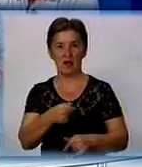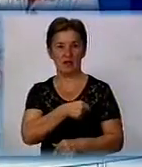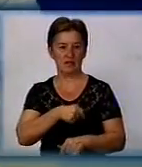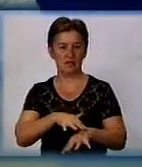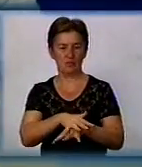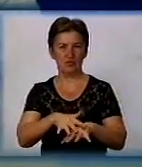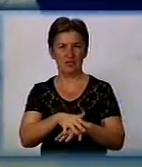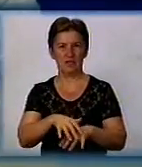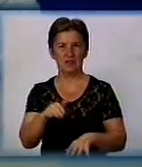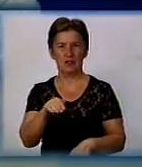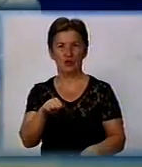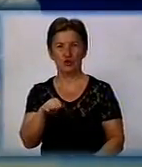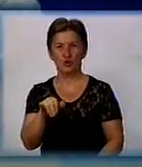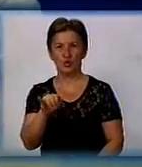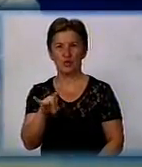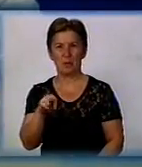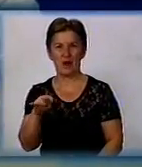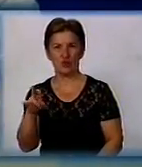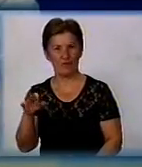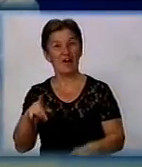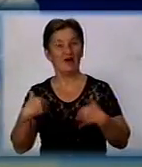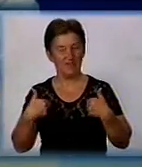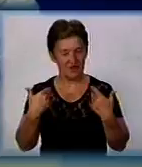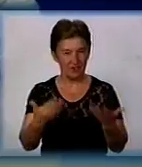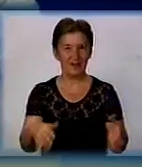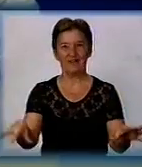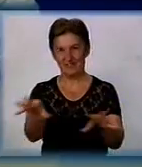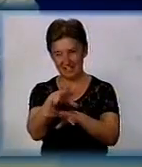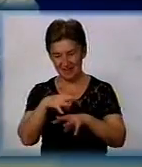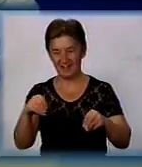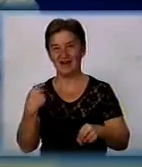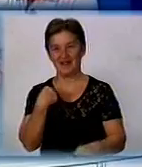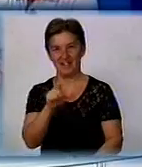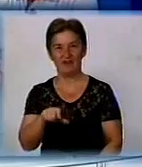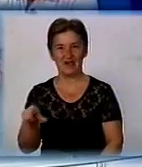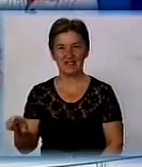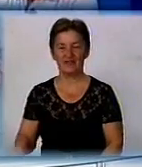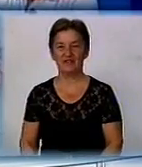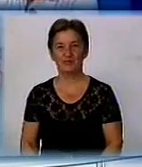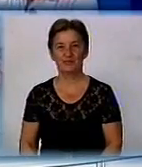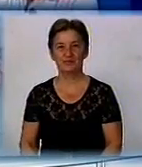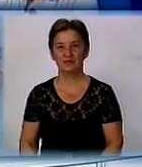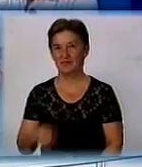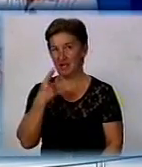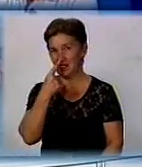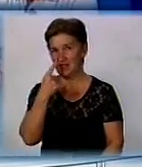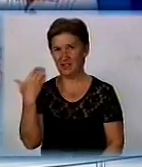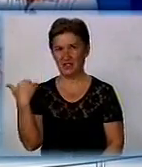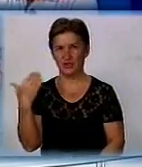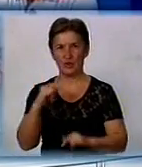Турманов. Вітаю вас, пане Віктор. Я тоже вас вітаю, вітаю всіх переглядців. Ще зовсім нещодавно